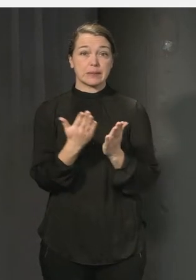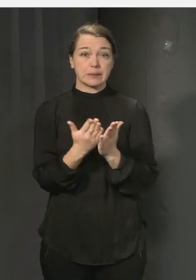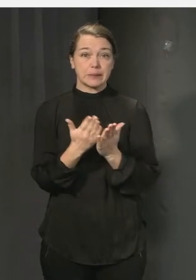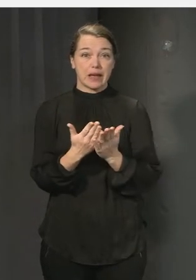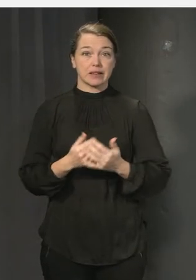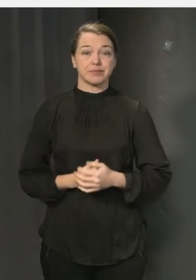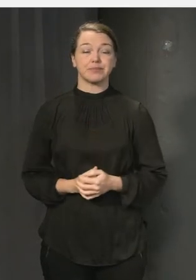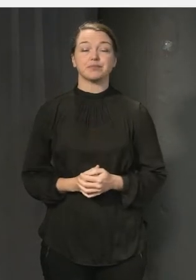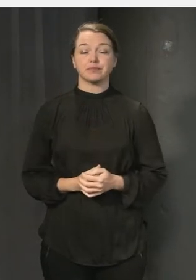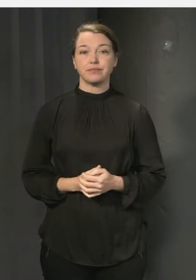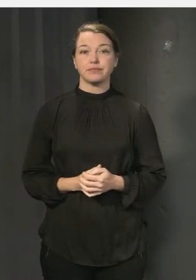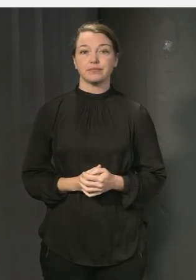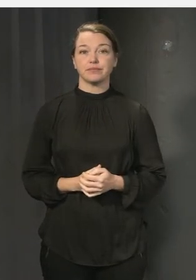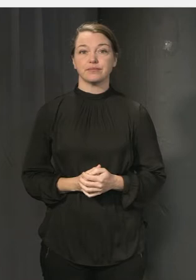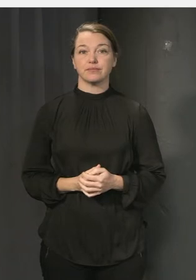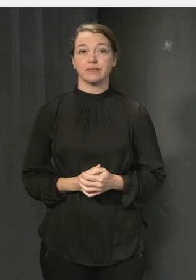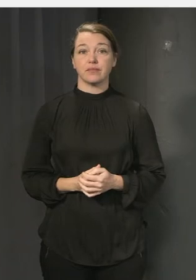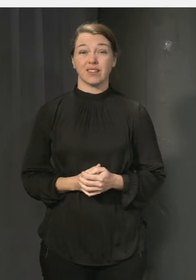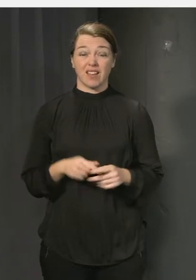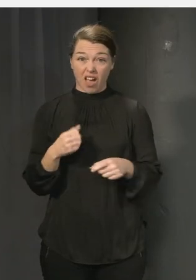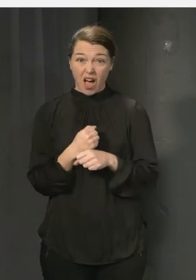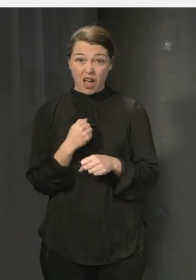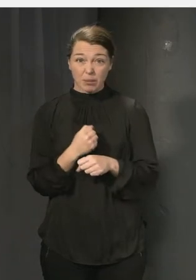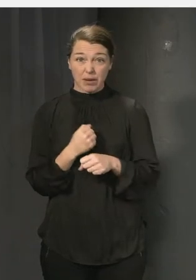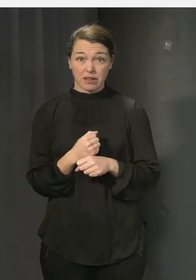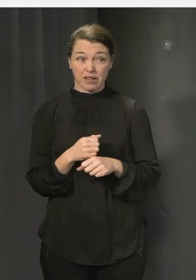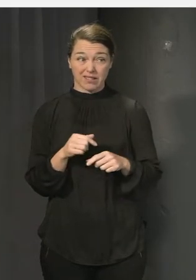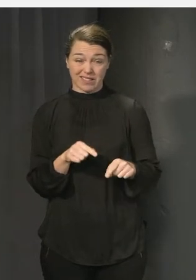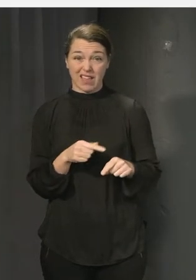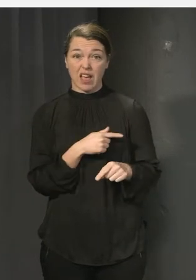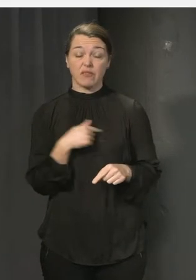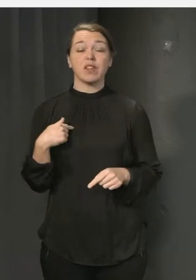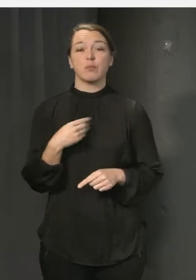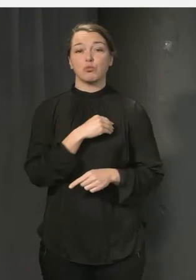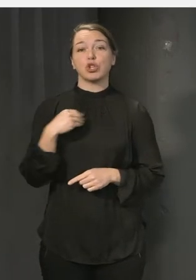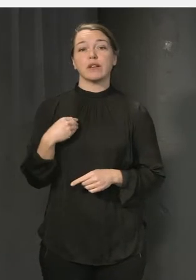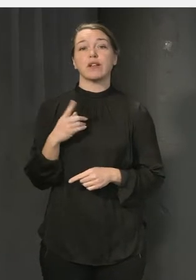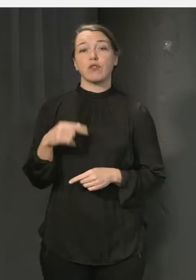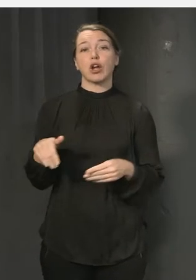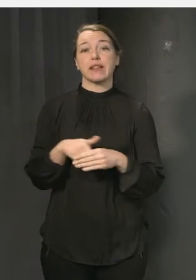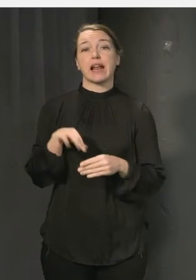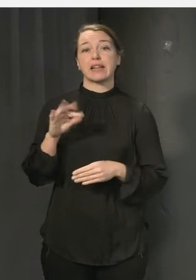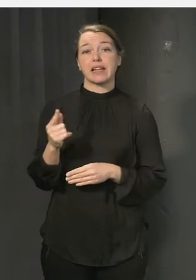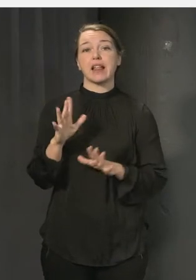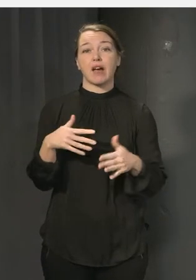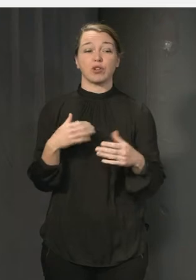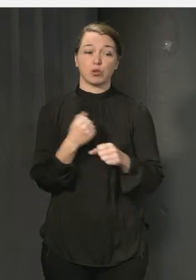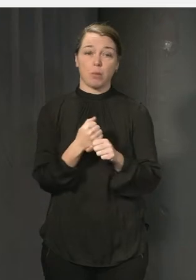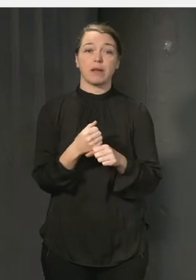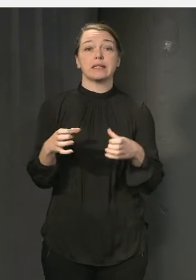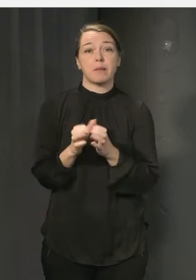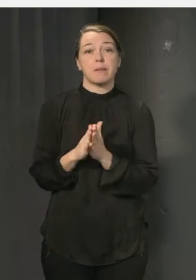det här är ett arbete som vi på myndigheten för delaktighet har gjort tillsammans med många andra